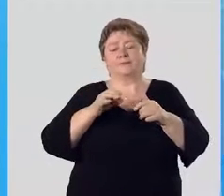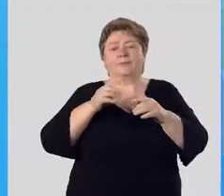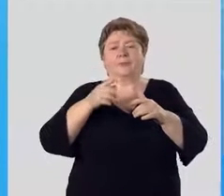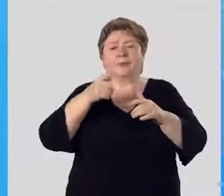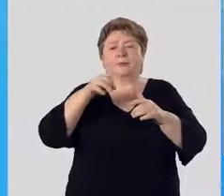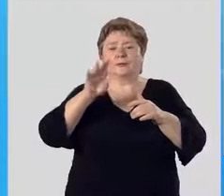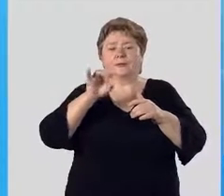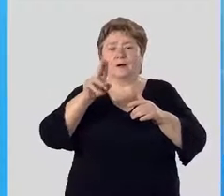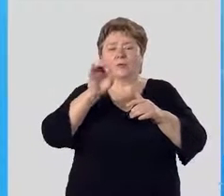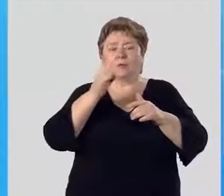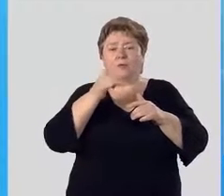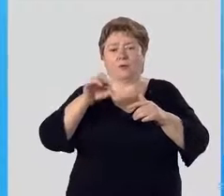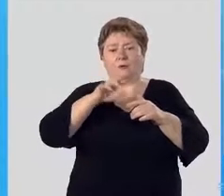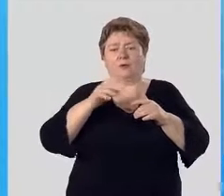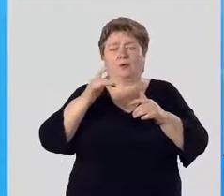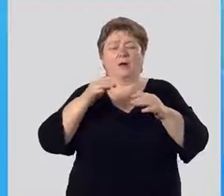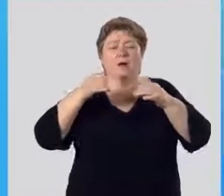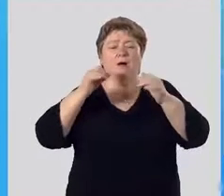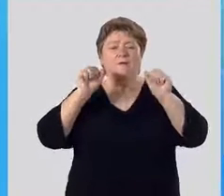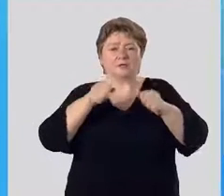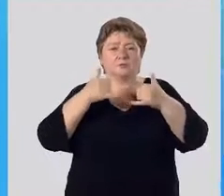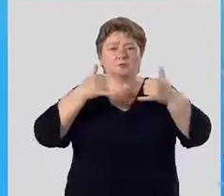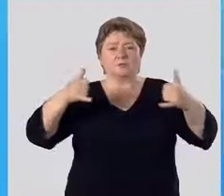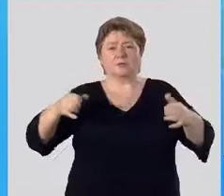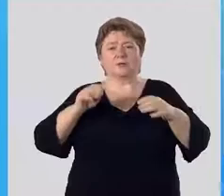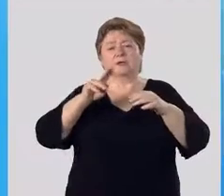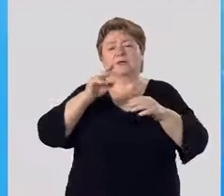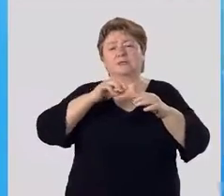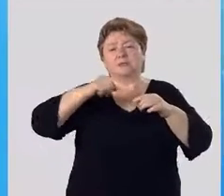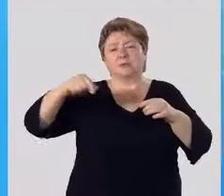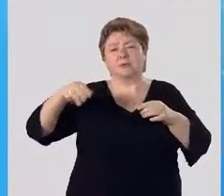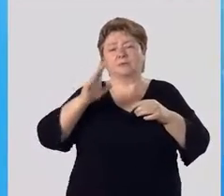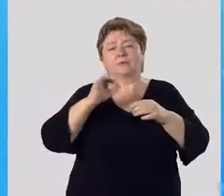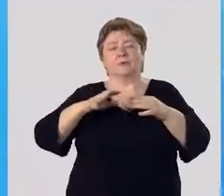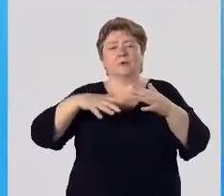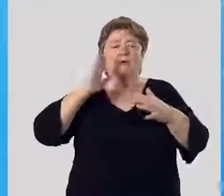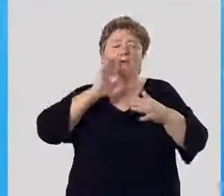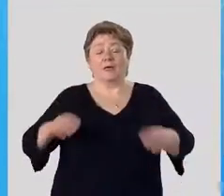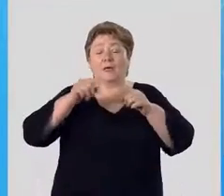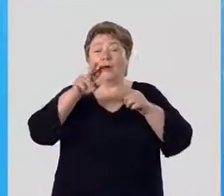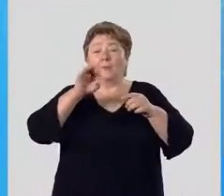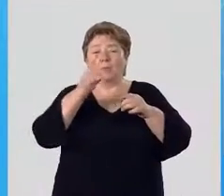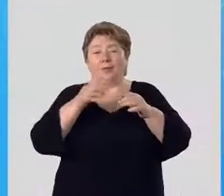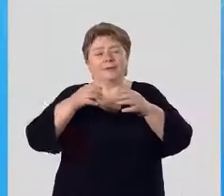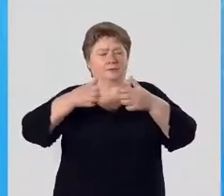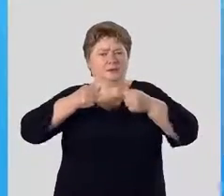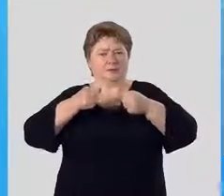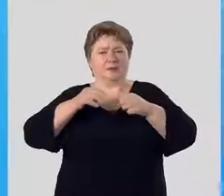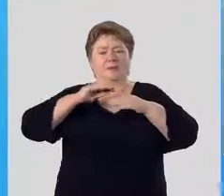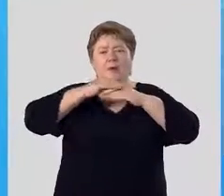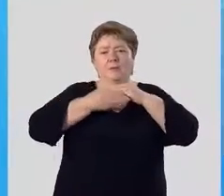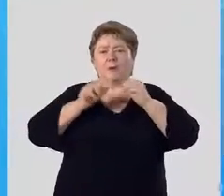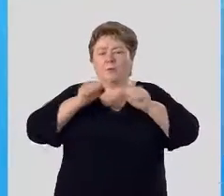Гидрохория – это способ распространения семянных плодов водой. Плоды с твердыми оболочками